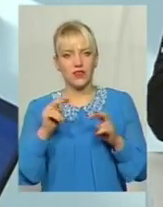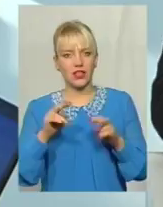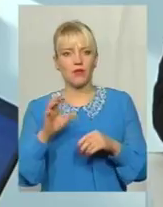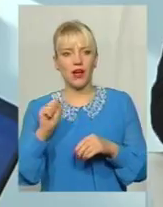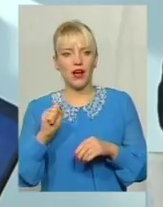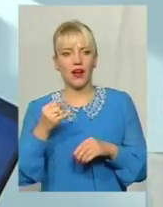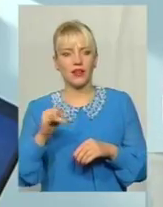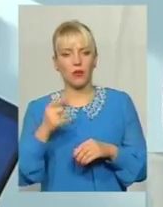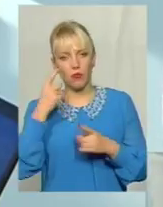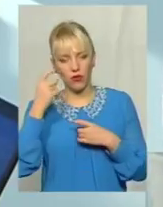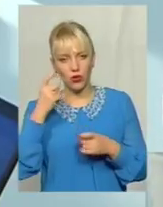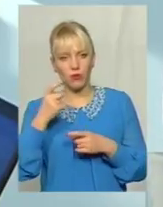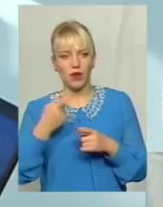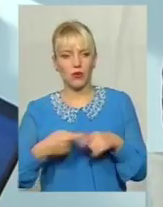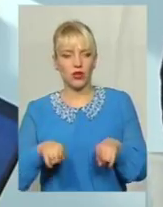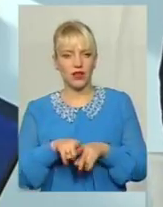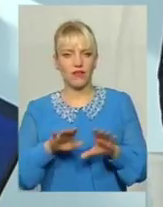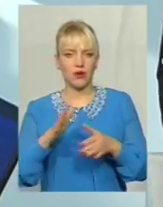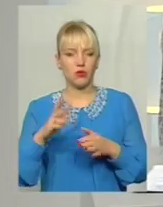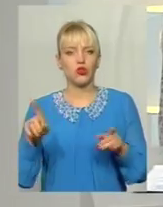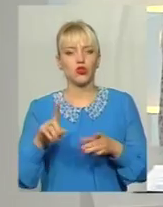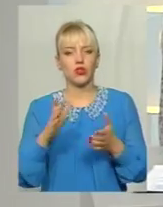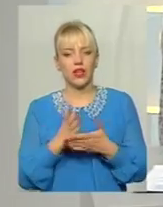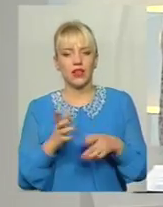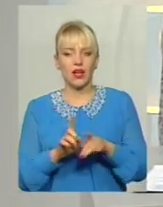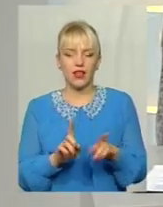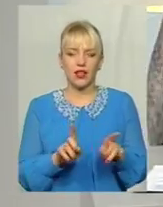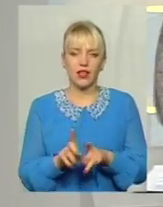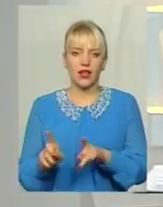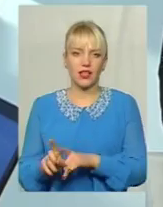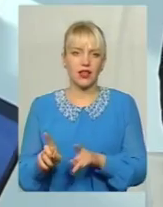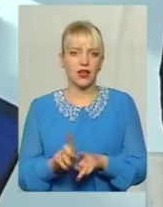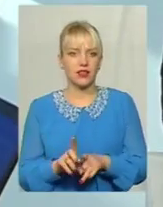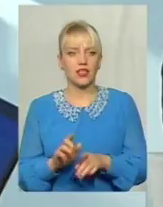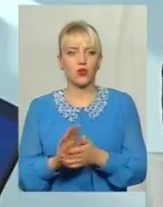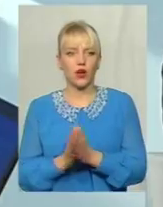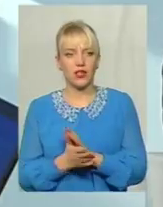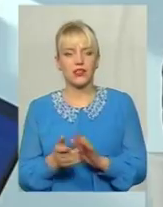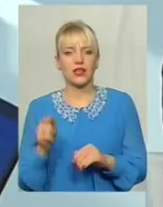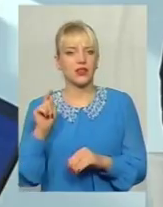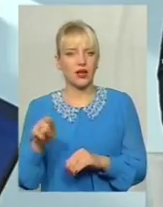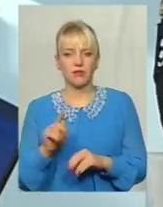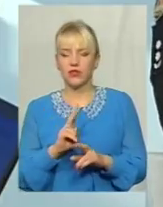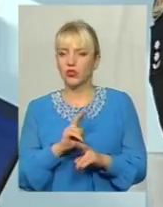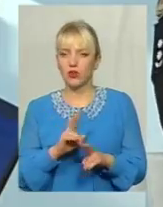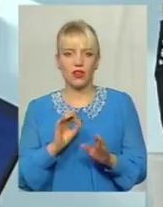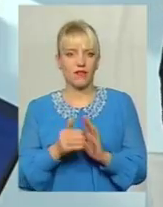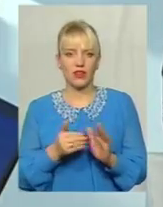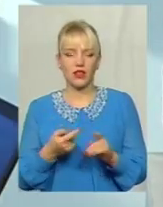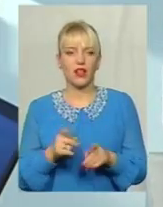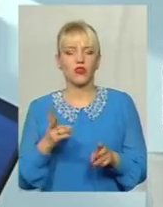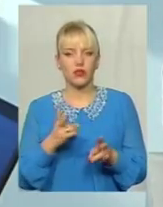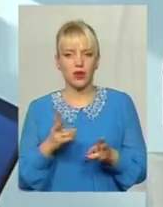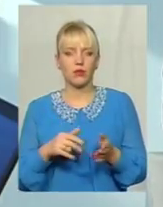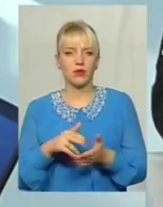повідомляли про такі випадки Що є така ситуація Так, там ще ніхто не викликав Разом з тим потрібно піти